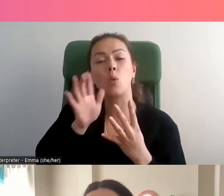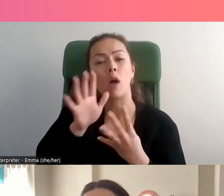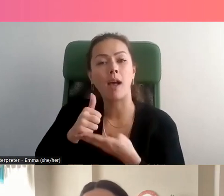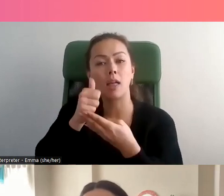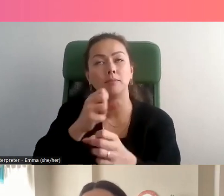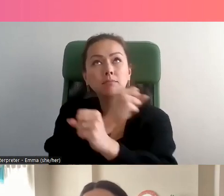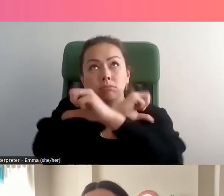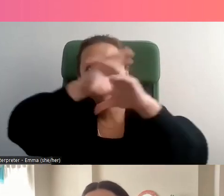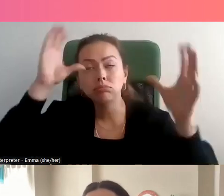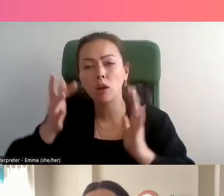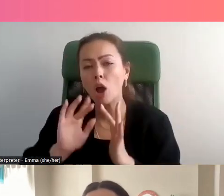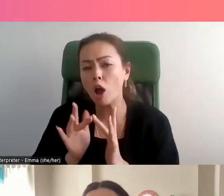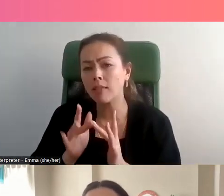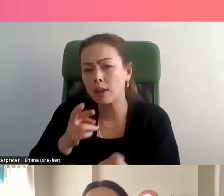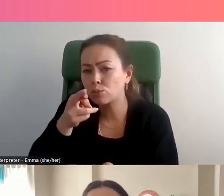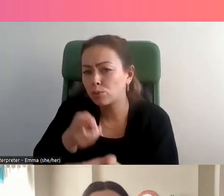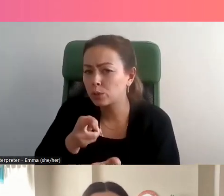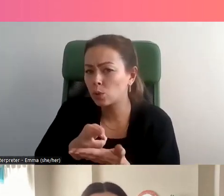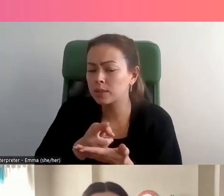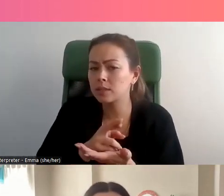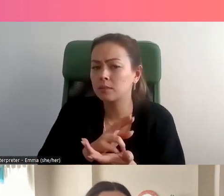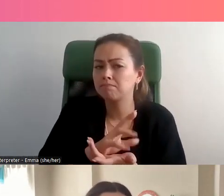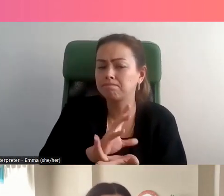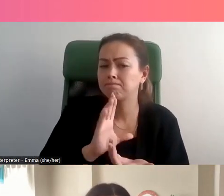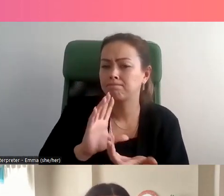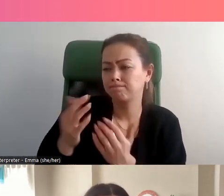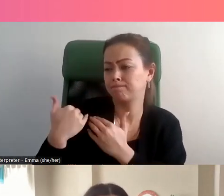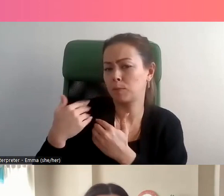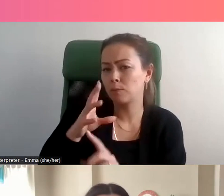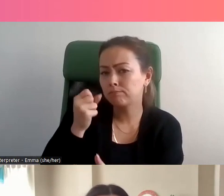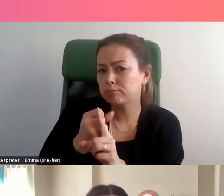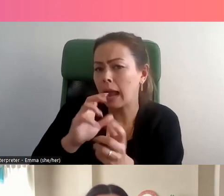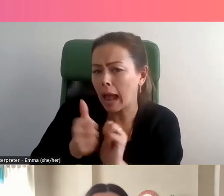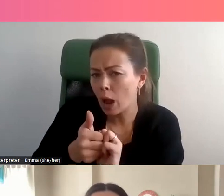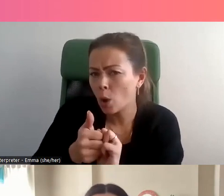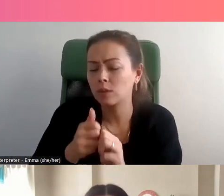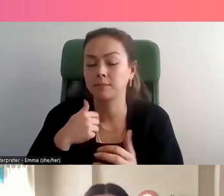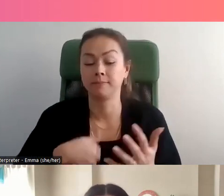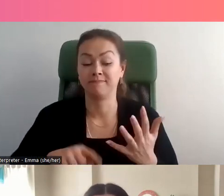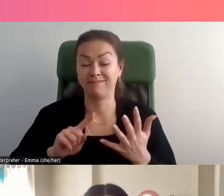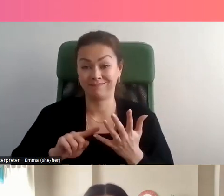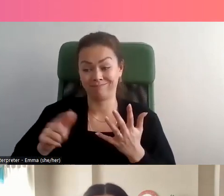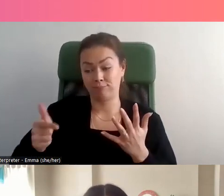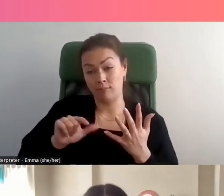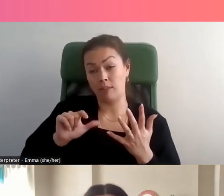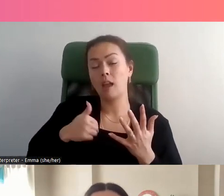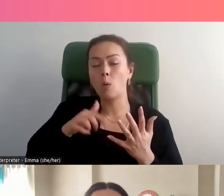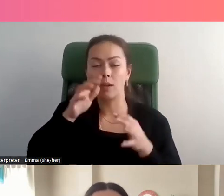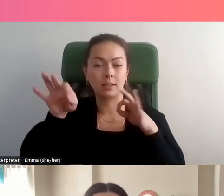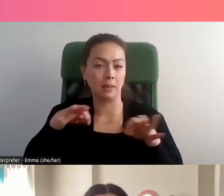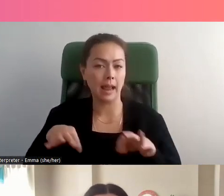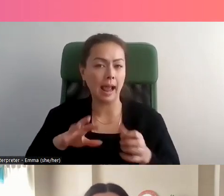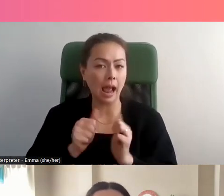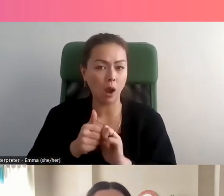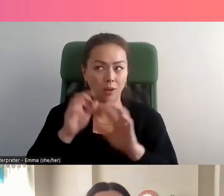et des ressources en ligne dans la réaction et la réponse à la VFS-FT. Et moi, je vais parler de l